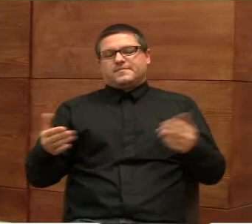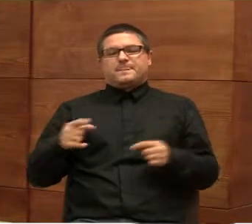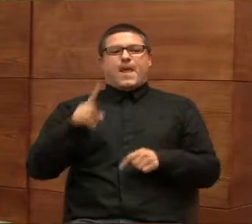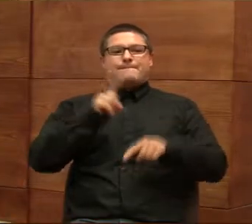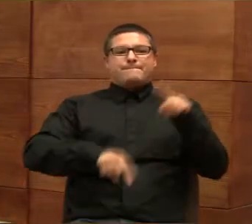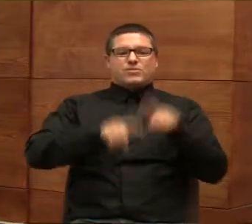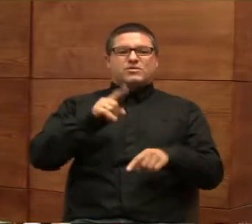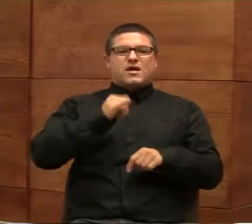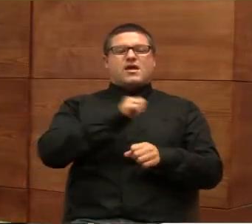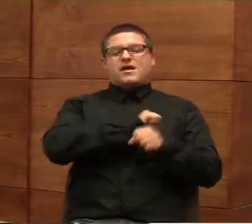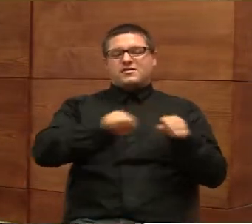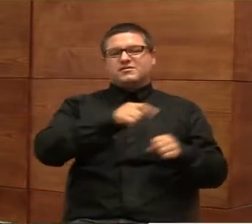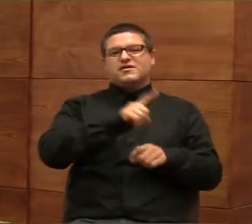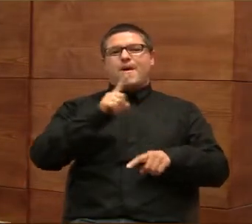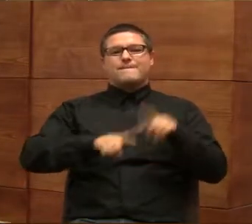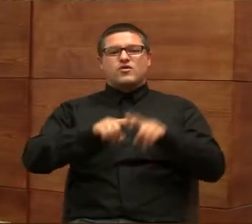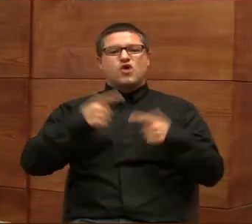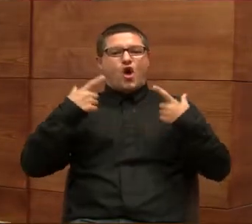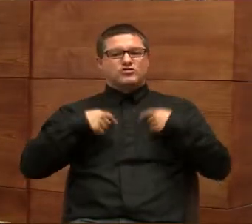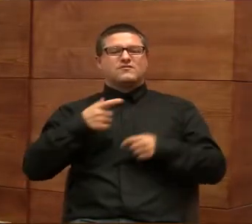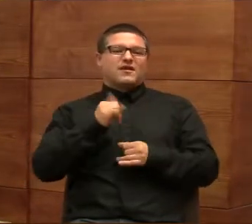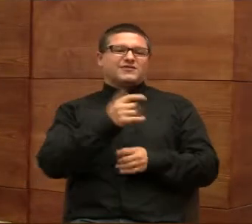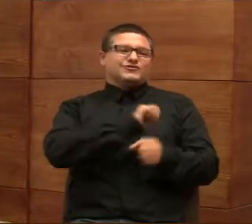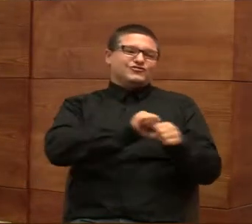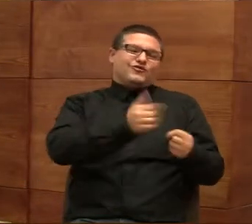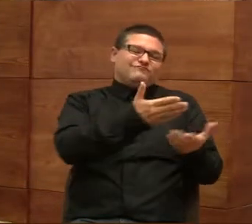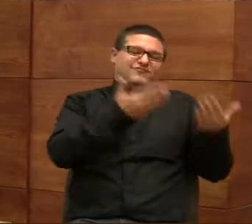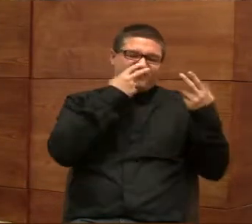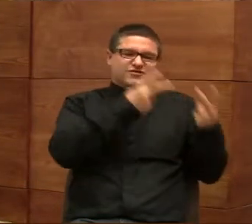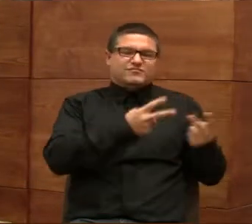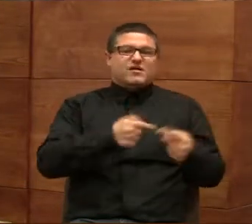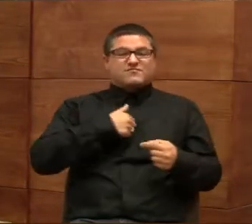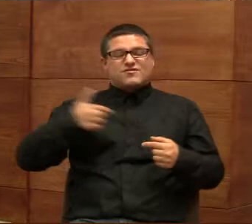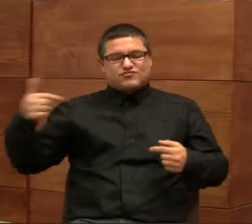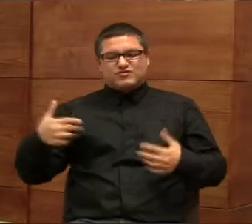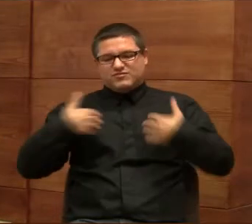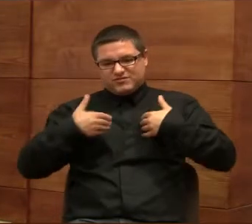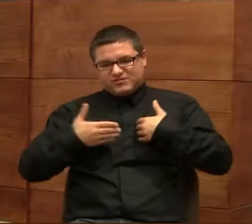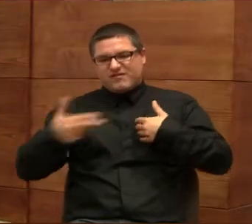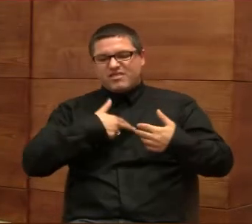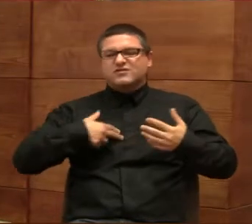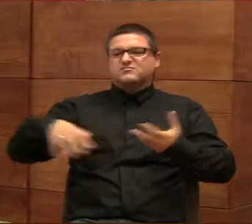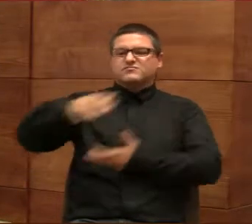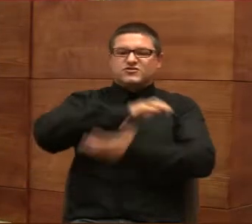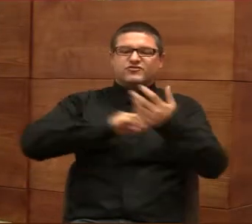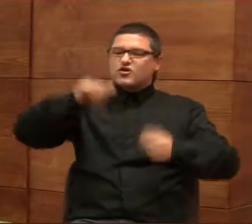Polityka jest, jaka jest, politycy są, jacy są, i po prostu w tym świecie musimy dalej funkcjonować, próbować